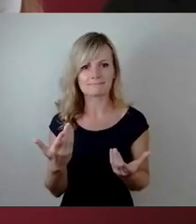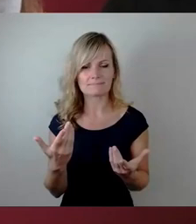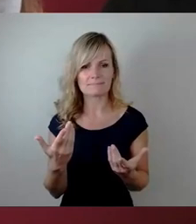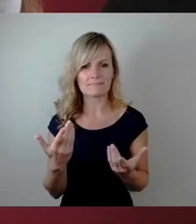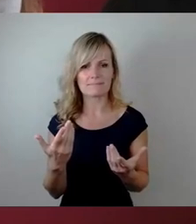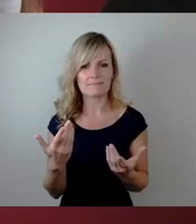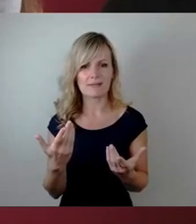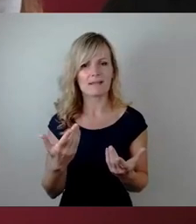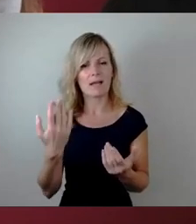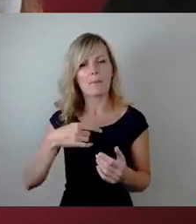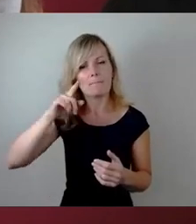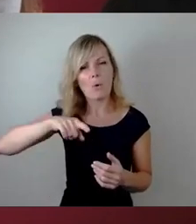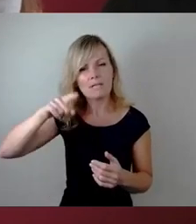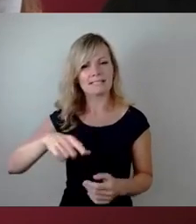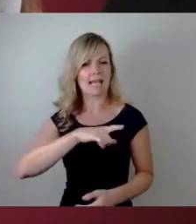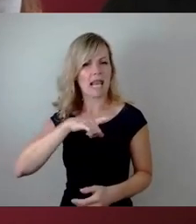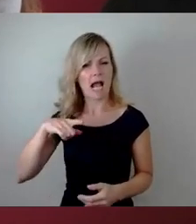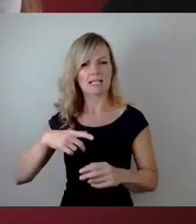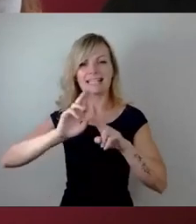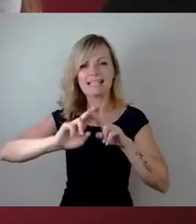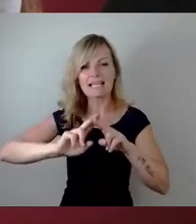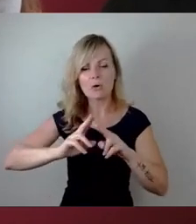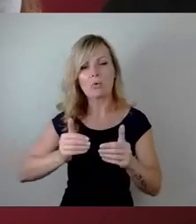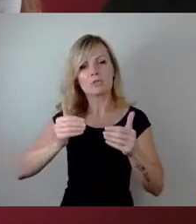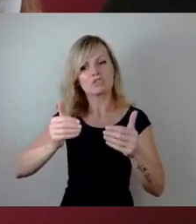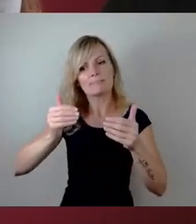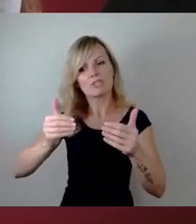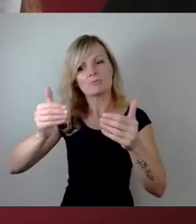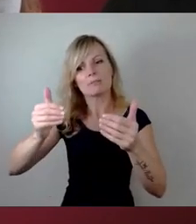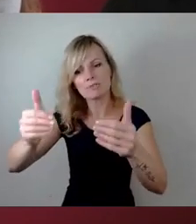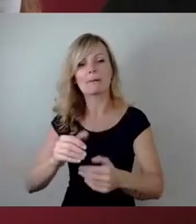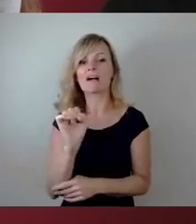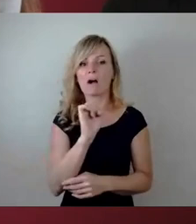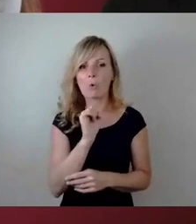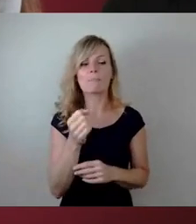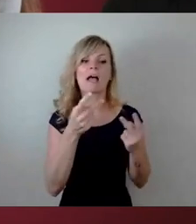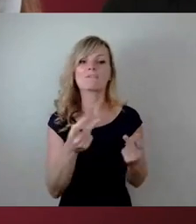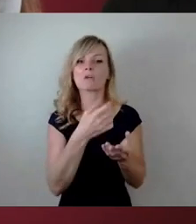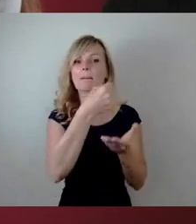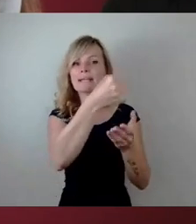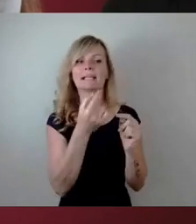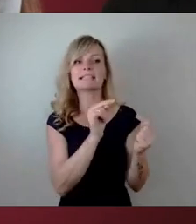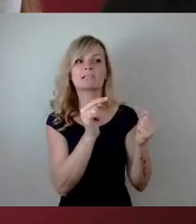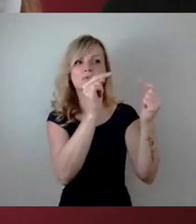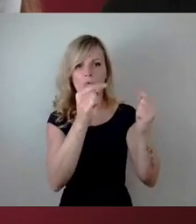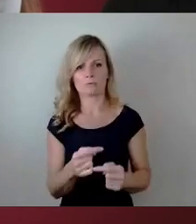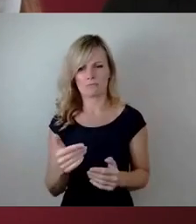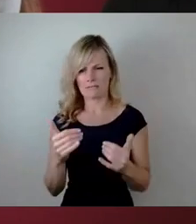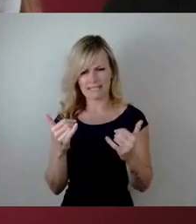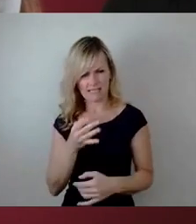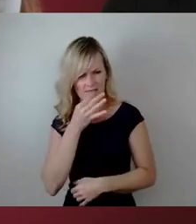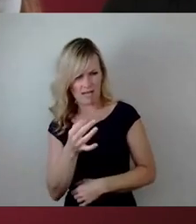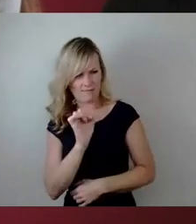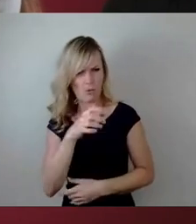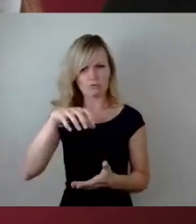wurde monatelang die Sanierung aufgeschoben. Der Beginn, weil man über Fördermittel diskutiert hat, muss man natürlich die Frage stellen, warum wurde uns das als Stadtrat